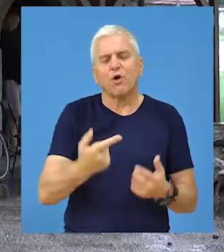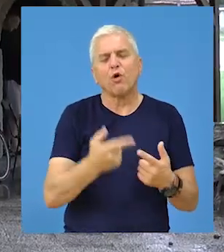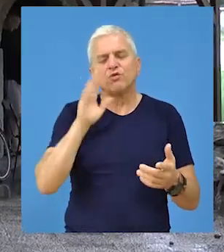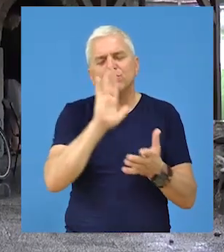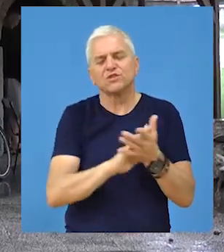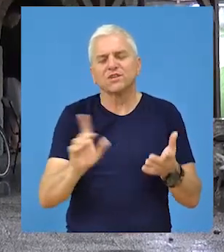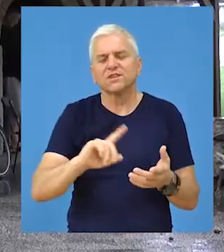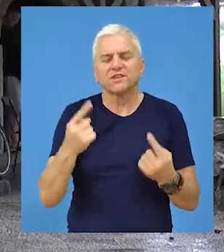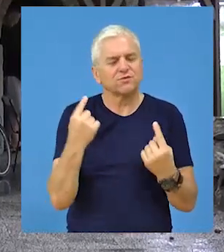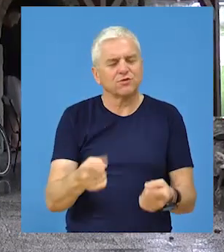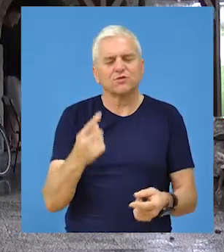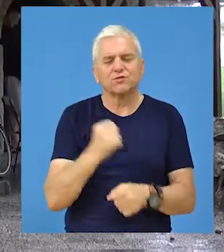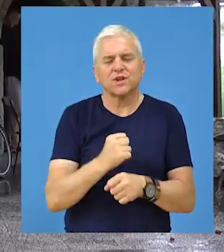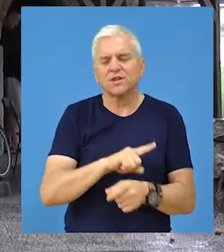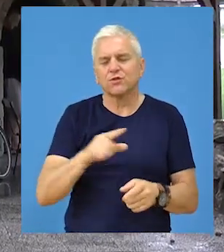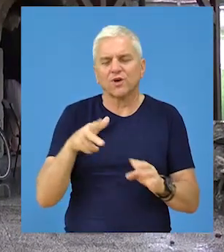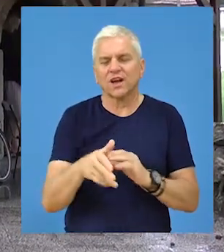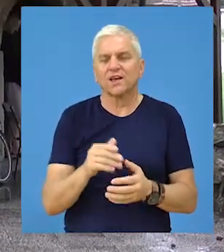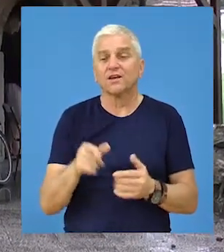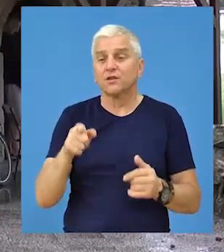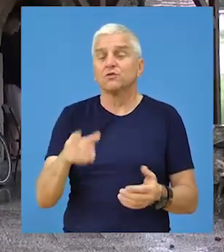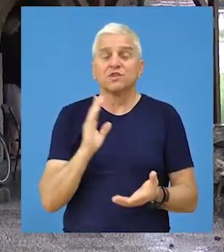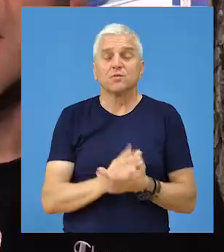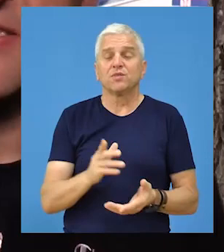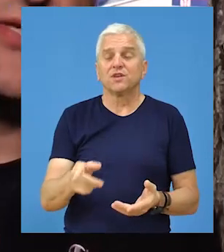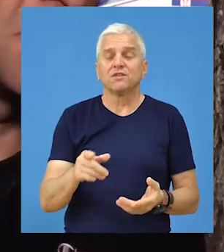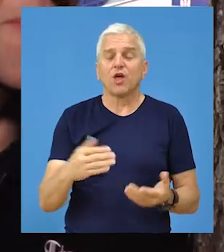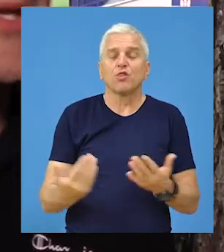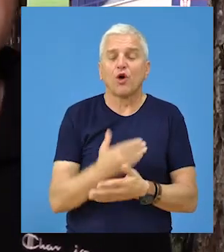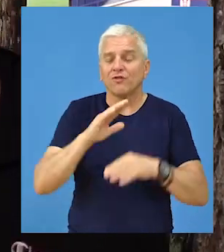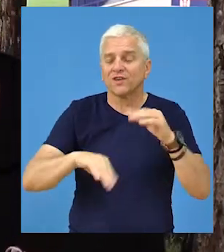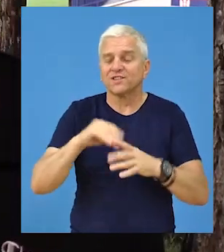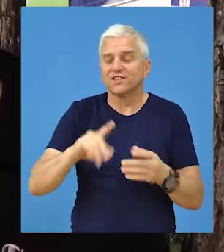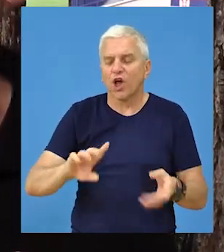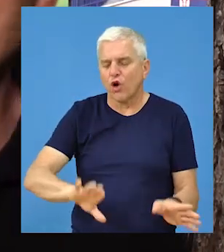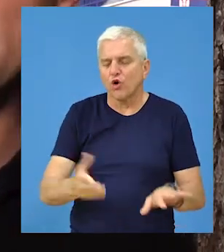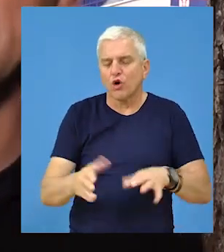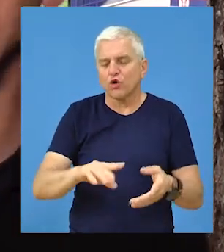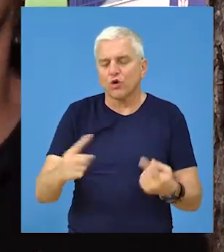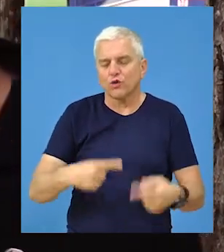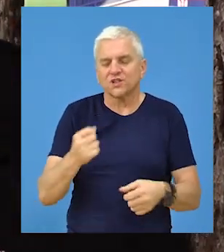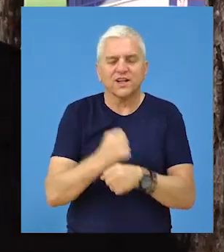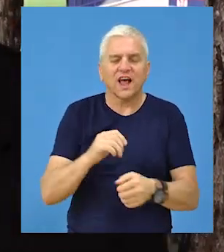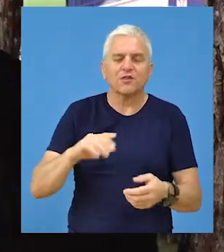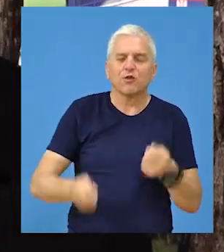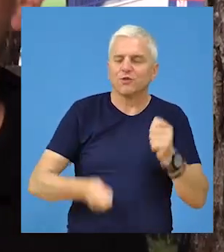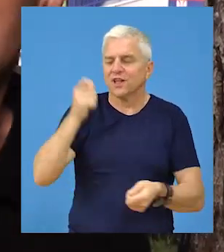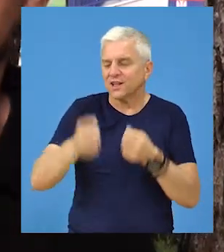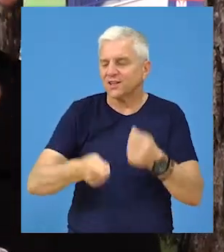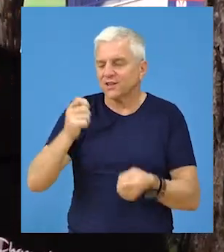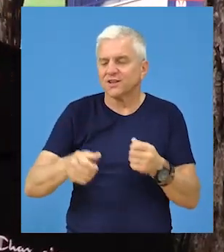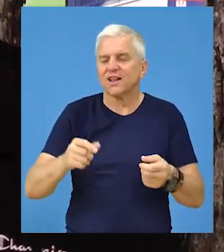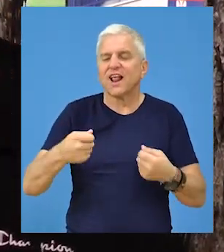stvarno od početka nisu neke stvari urađene do kraja. Sad će i tu biti nekog dozidjivanja, ruštilja, nekog radnog dela,